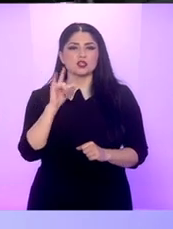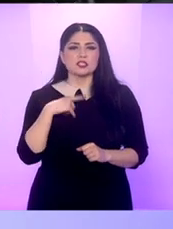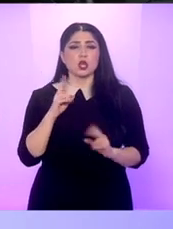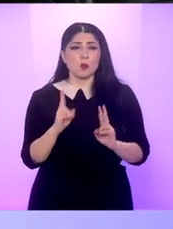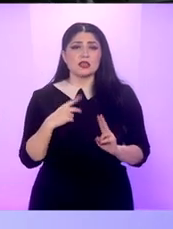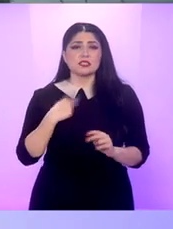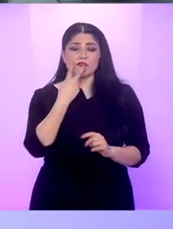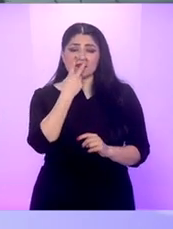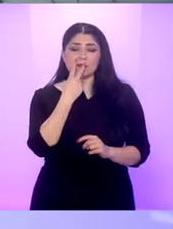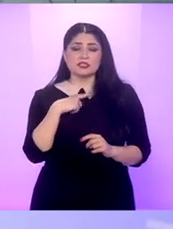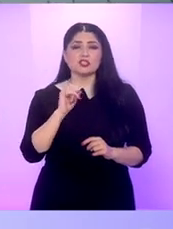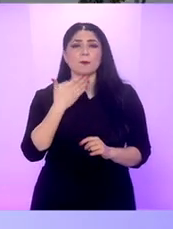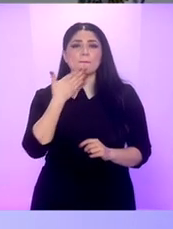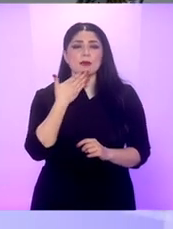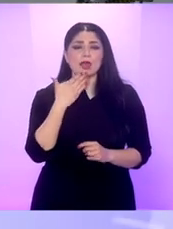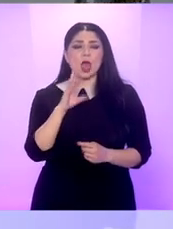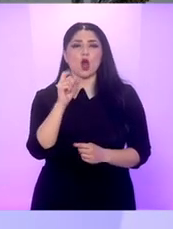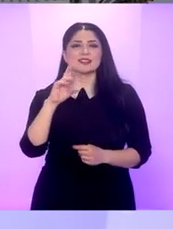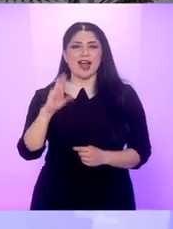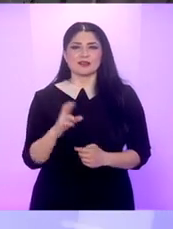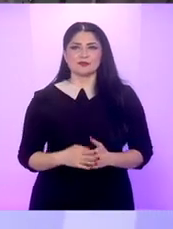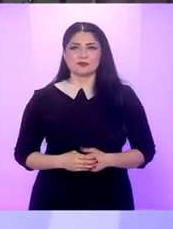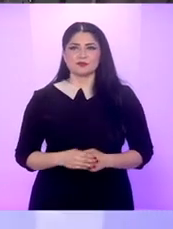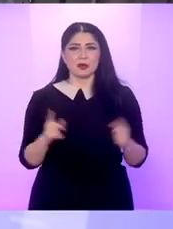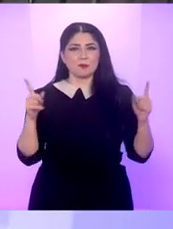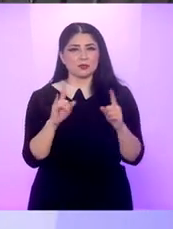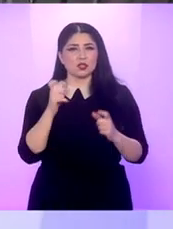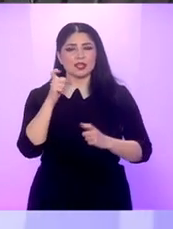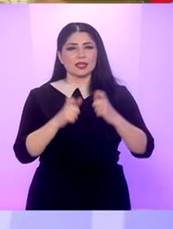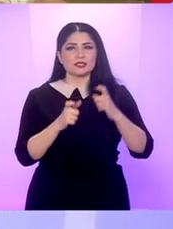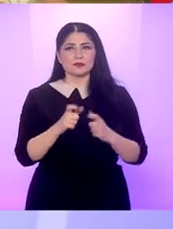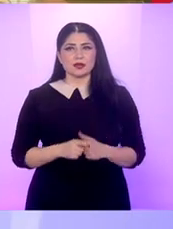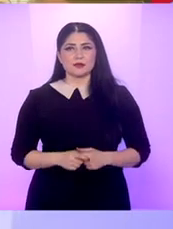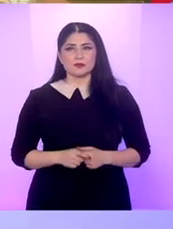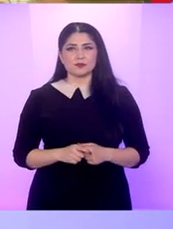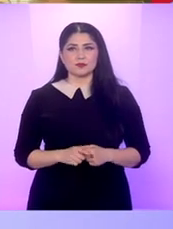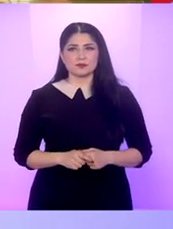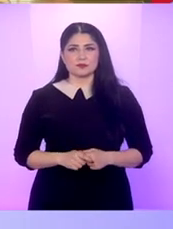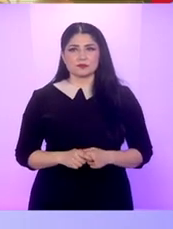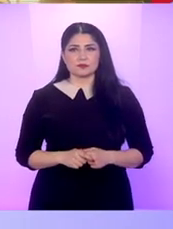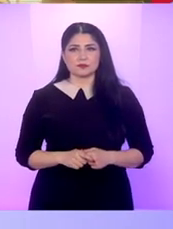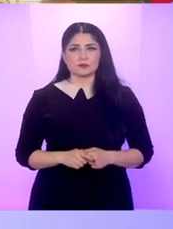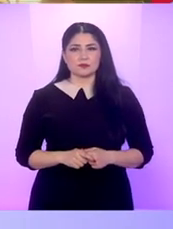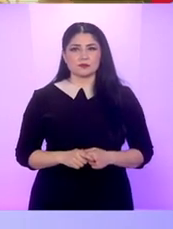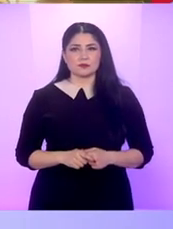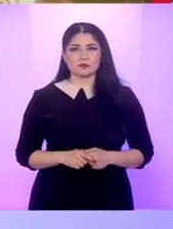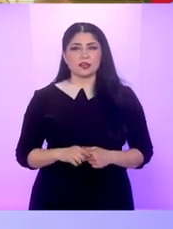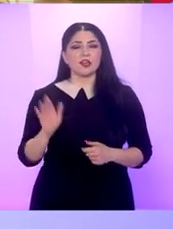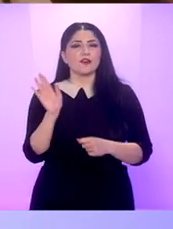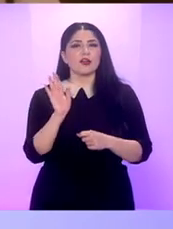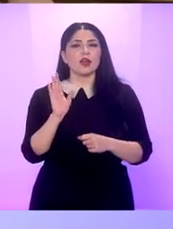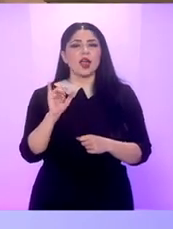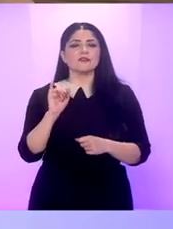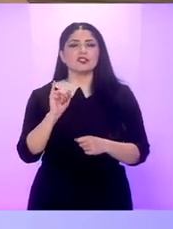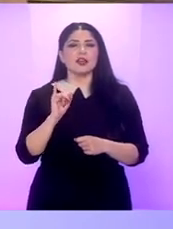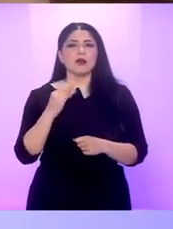regăsească și în gala premiilor Oscar Și pe final să vorbim foarte scurt și despre Francis McDormand eroul principal din Nomadland